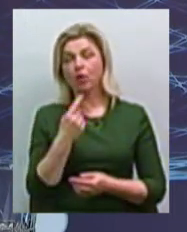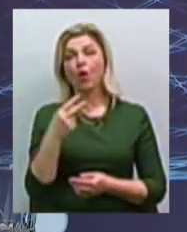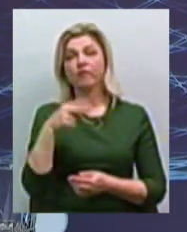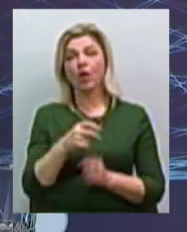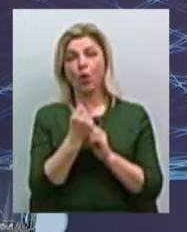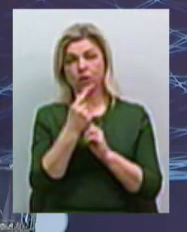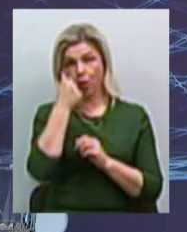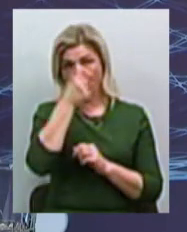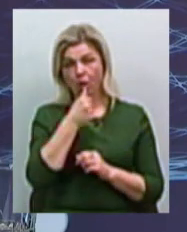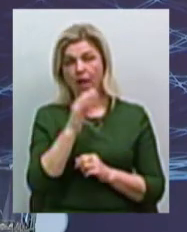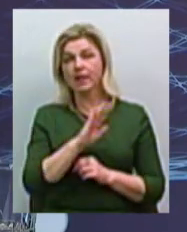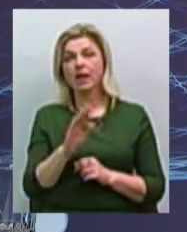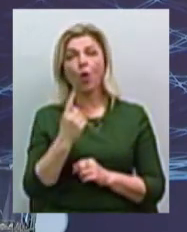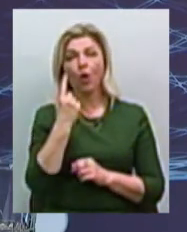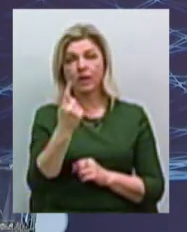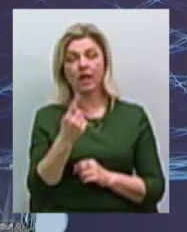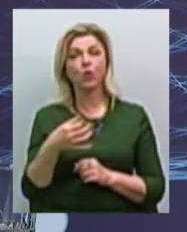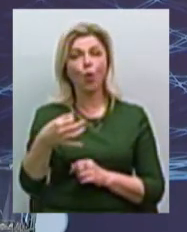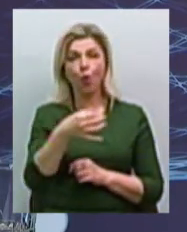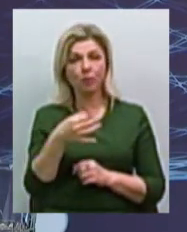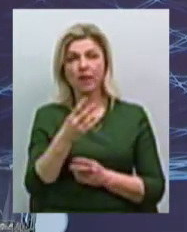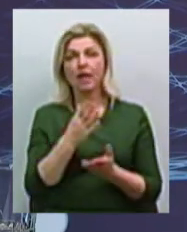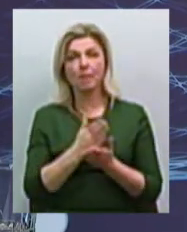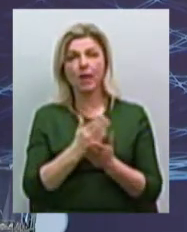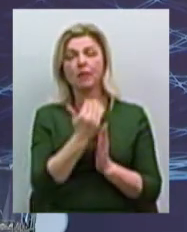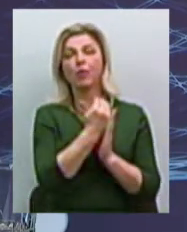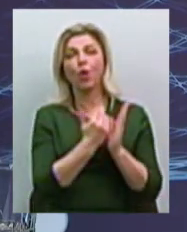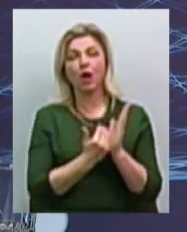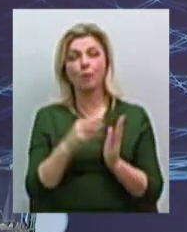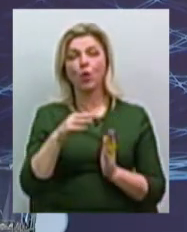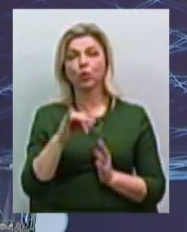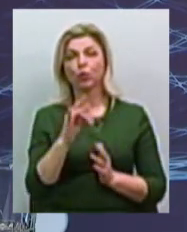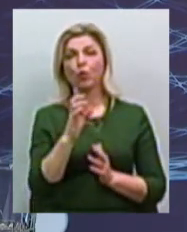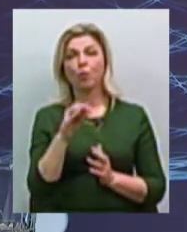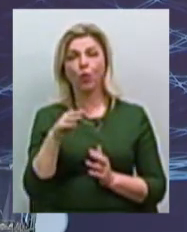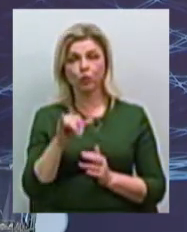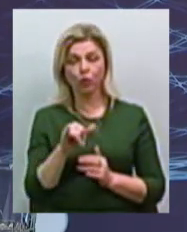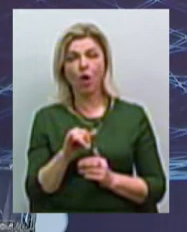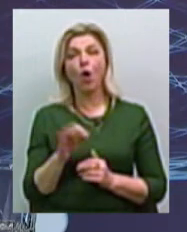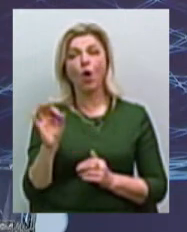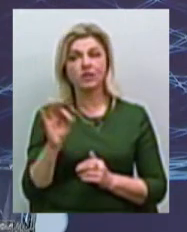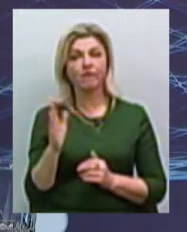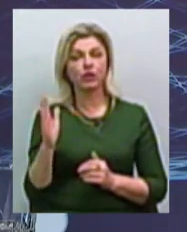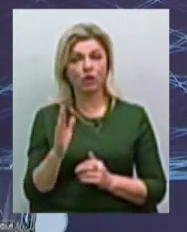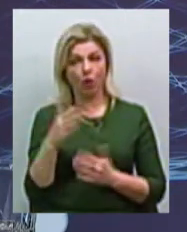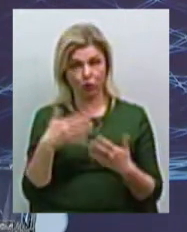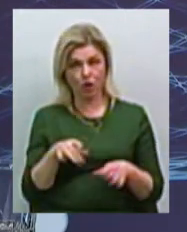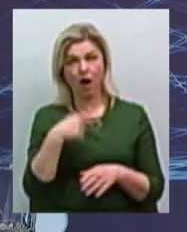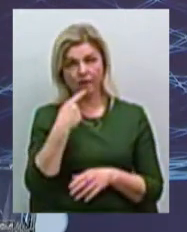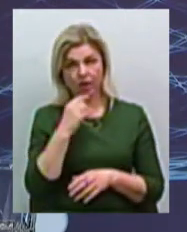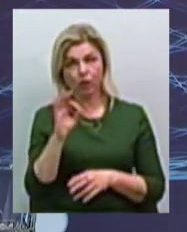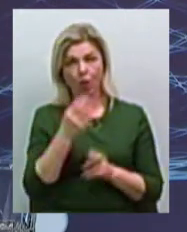область не має турботу, щоб кожен год, А Оксана вже, Руслановна, заговорила об цьому.